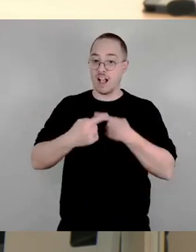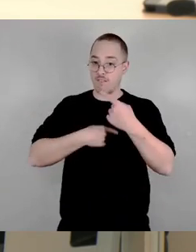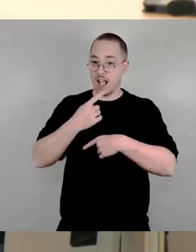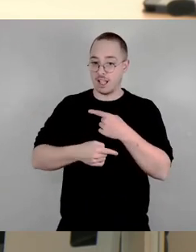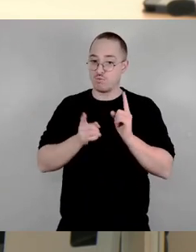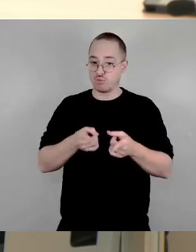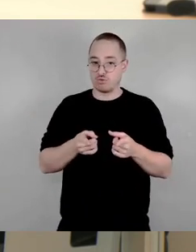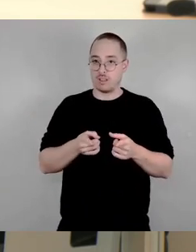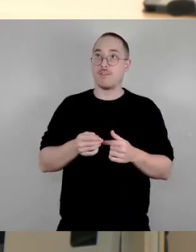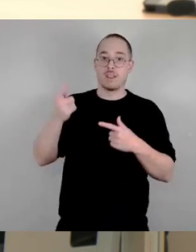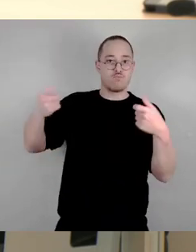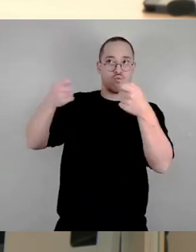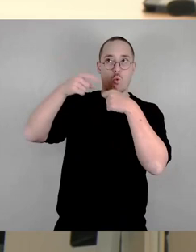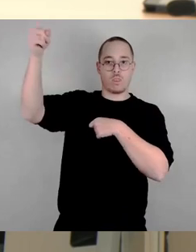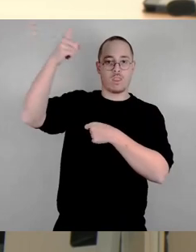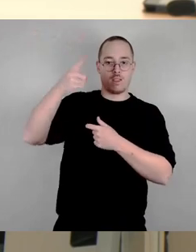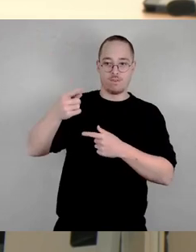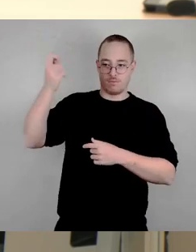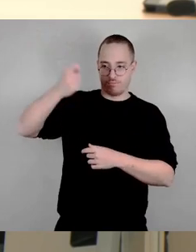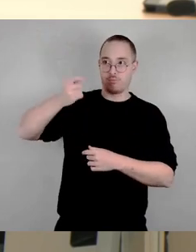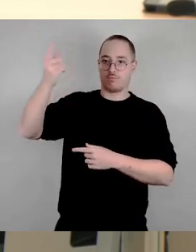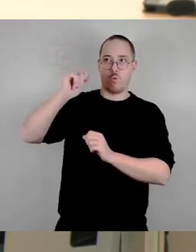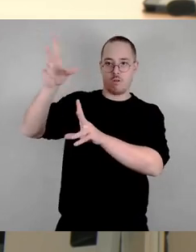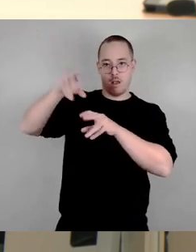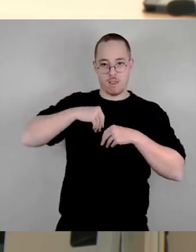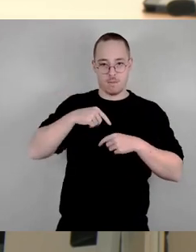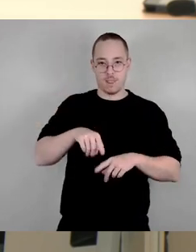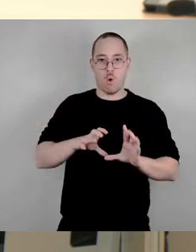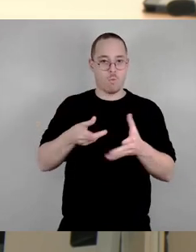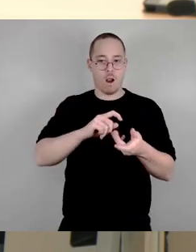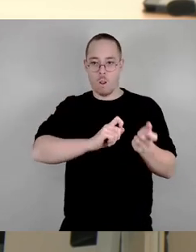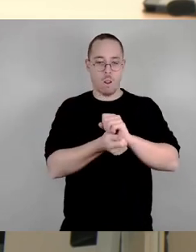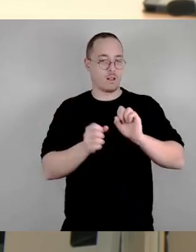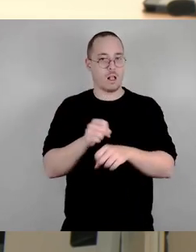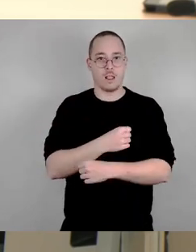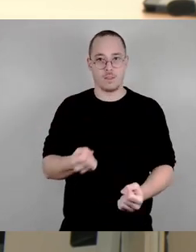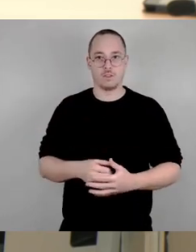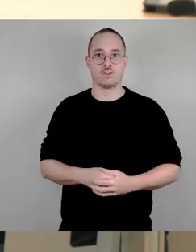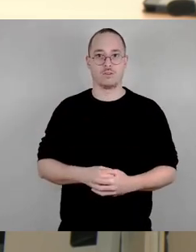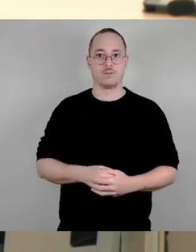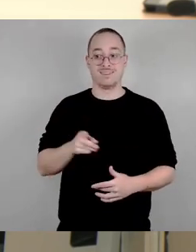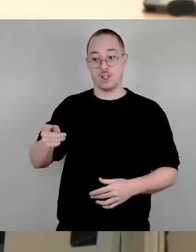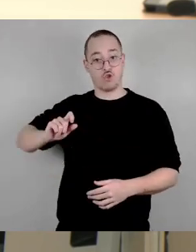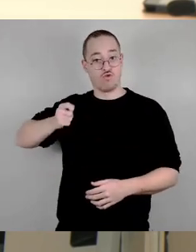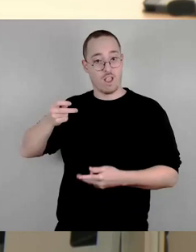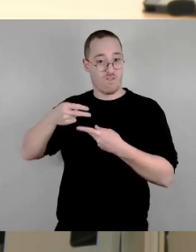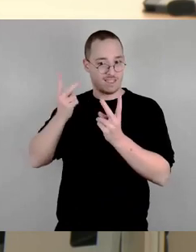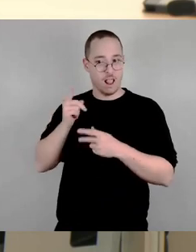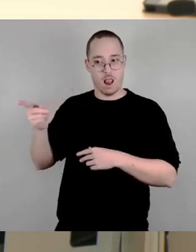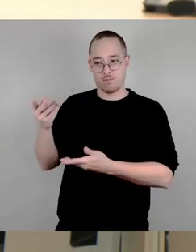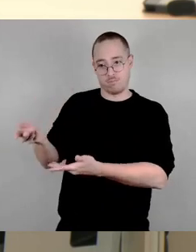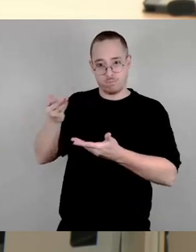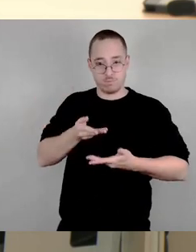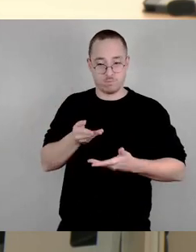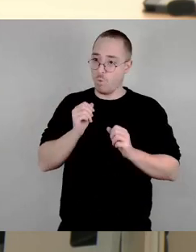CDU ist, dass Dresden nicht mehr Menschen aufnehmen soll, als unsere Stadt nach dem offiziellen Schlüssel zugewiesen werden. In der Petition damals war als Beispiel